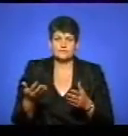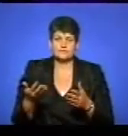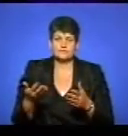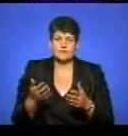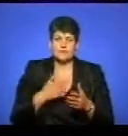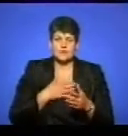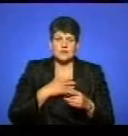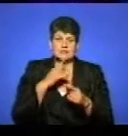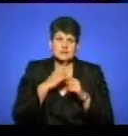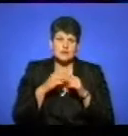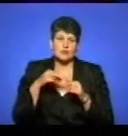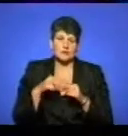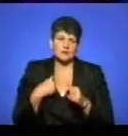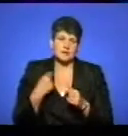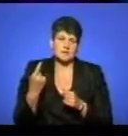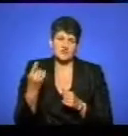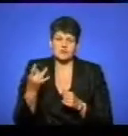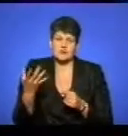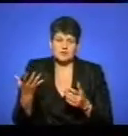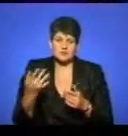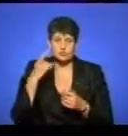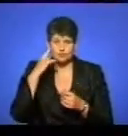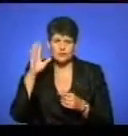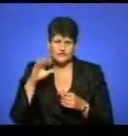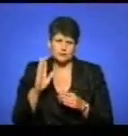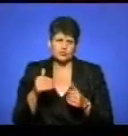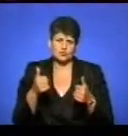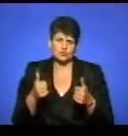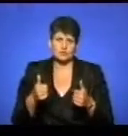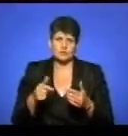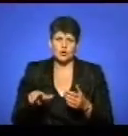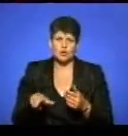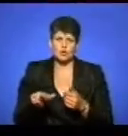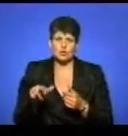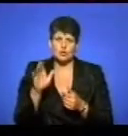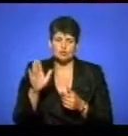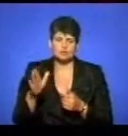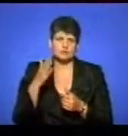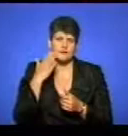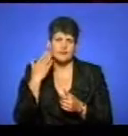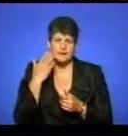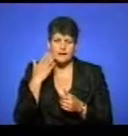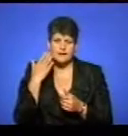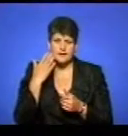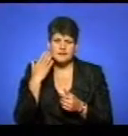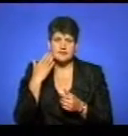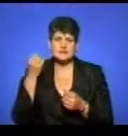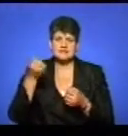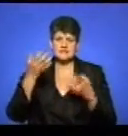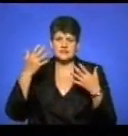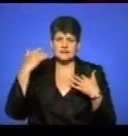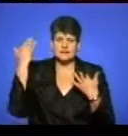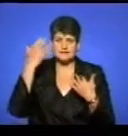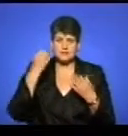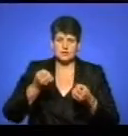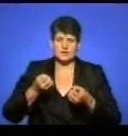Моя сестра ходила, я йду тільки перший раз, думаю, все буде добре. Дорога, надіюсь, буде дуже легка, на світле небо, досить